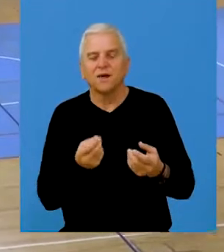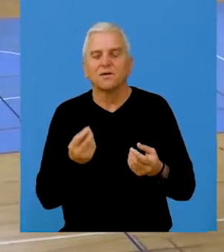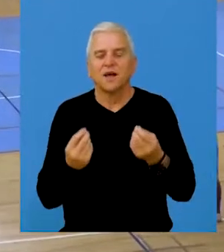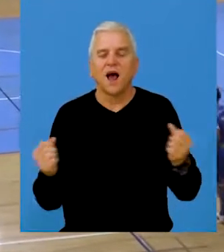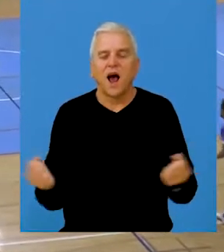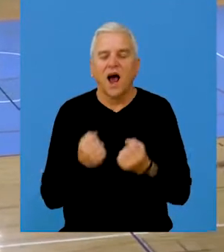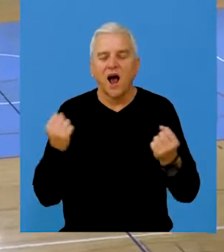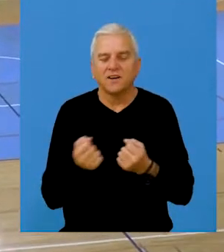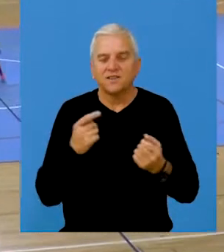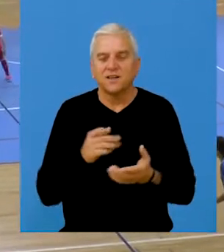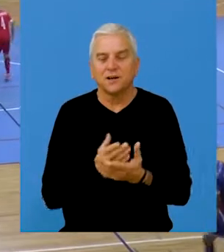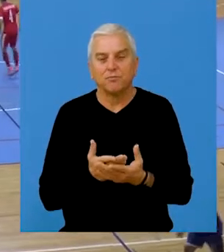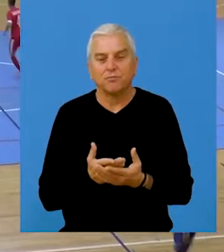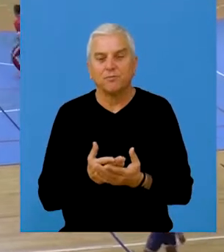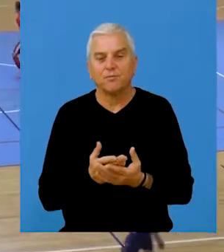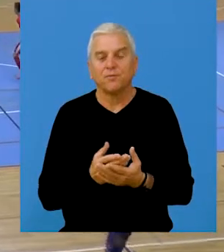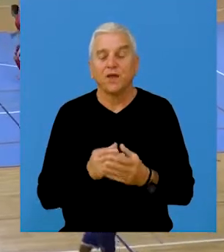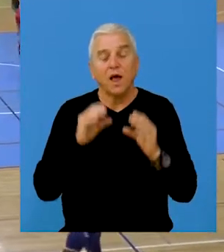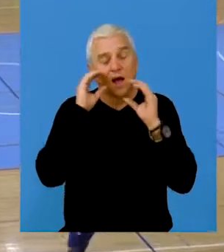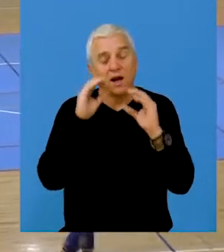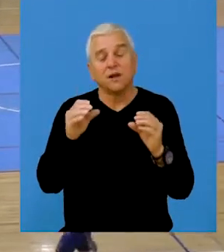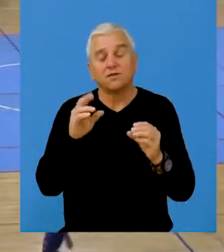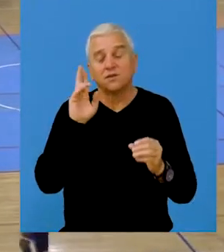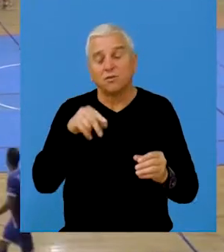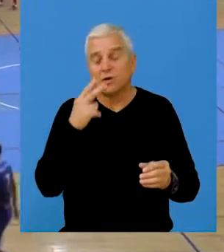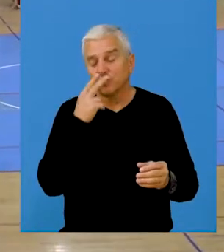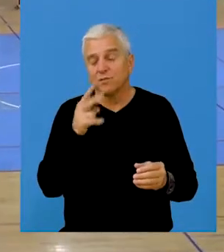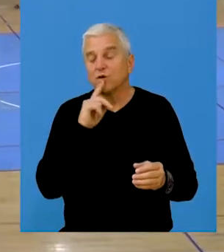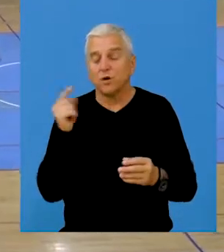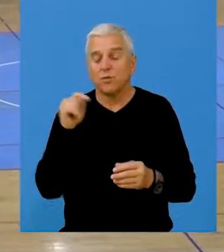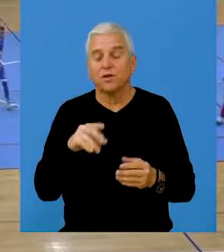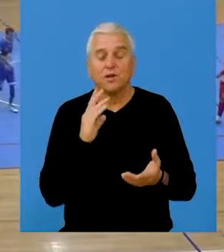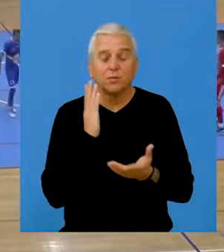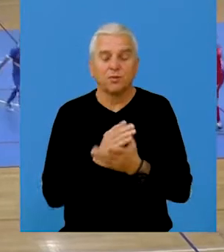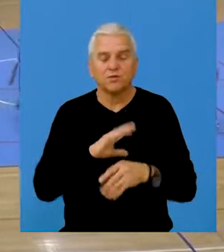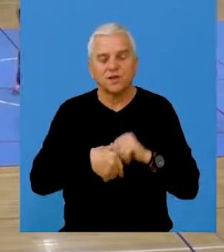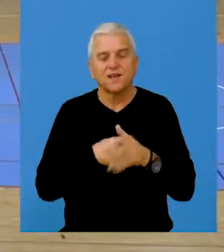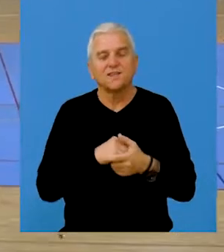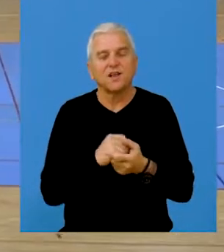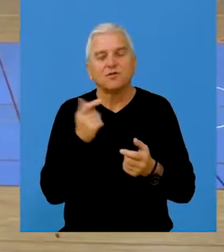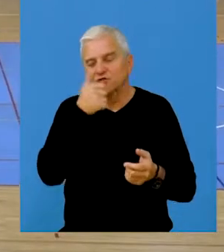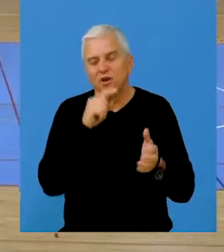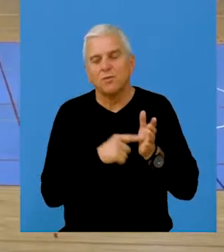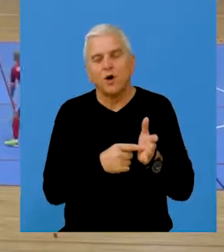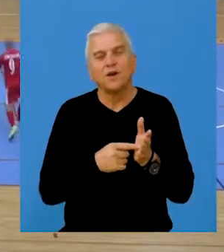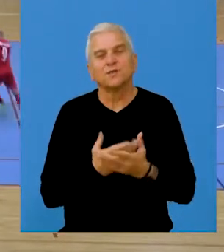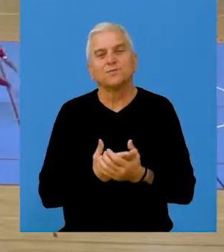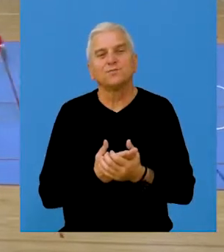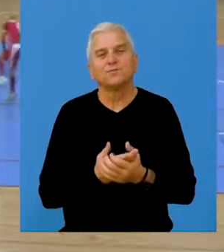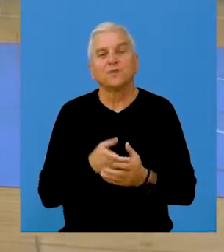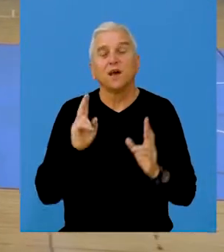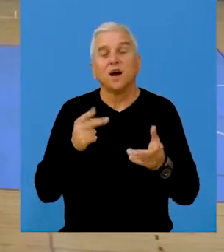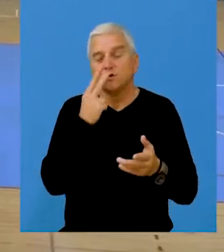puno lepih akcija i publika koja je bila može da bude zadovoljna onim što je prikazano.